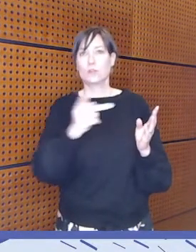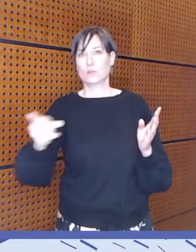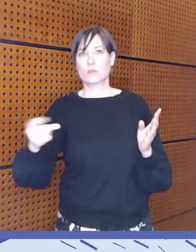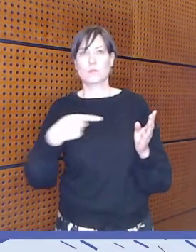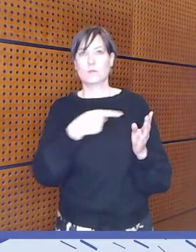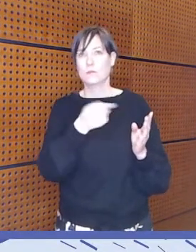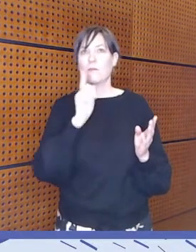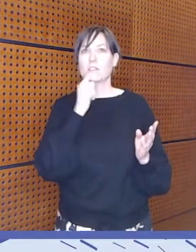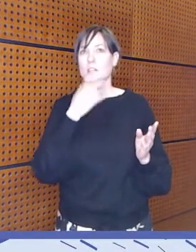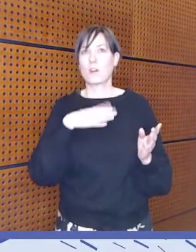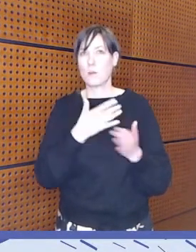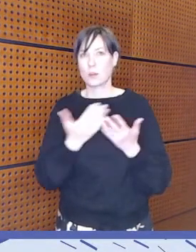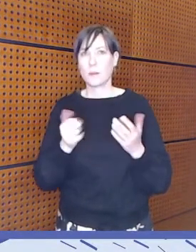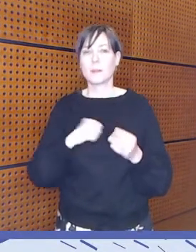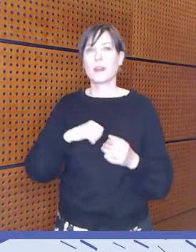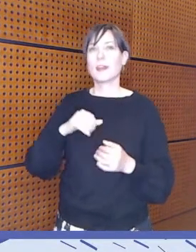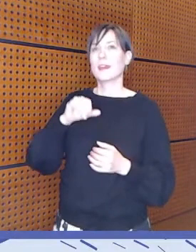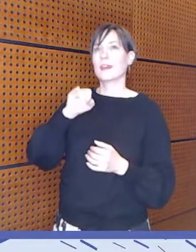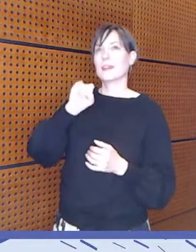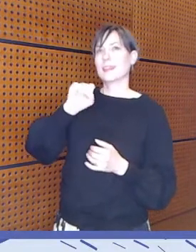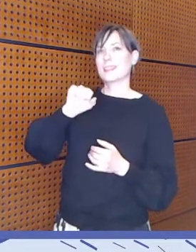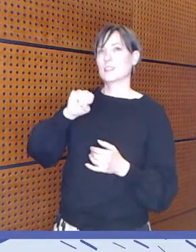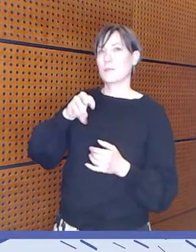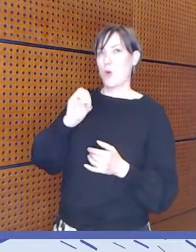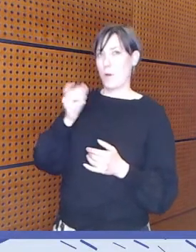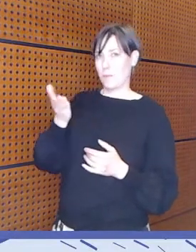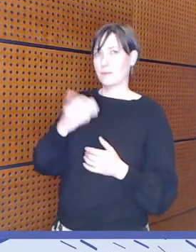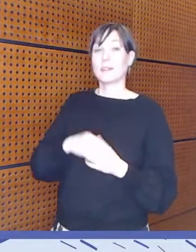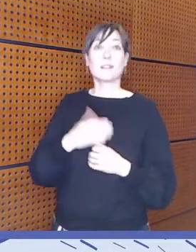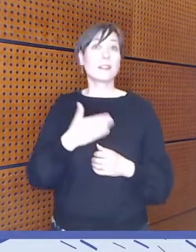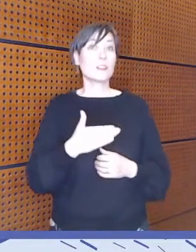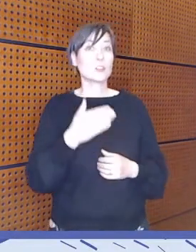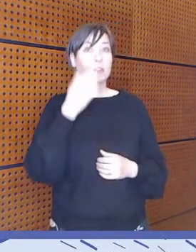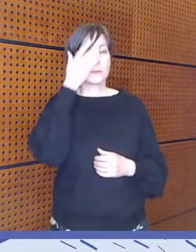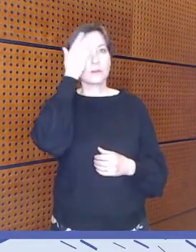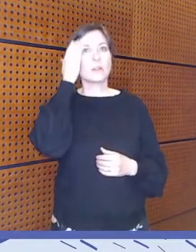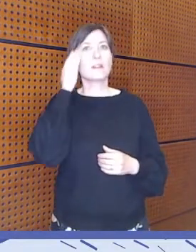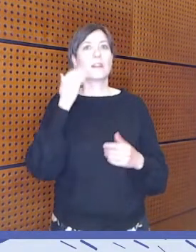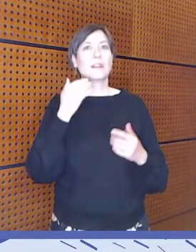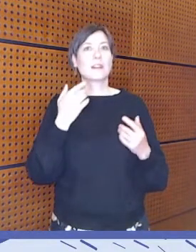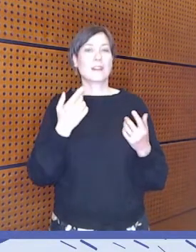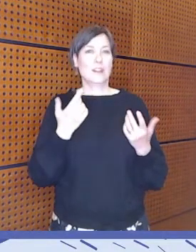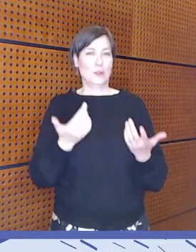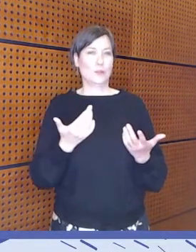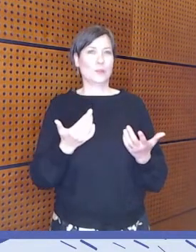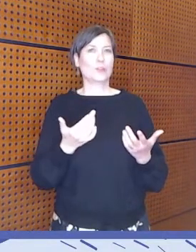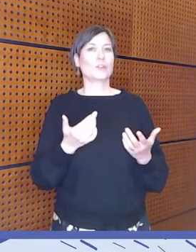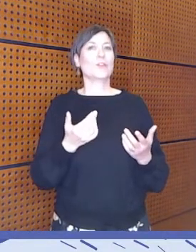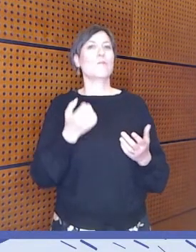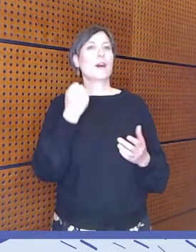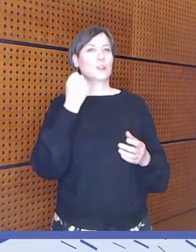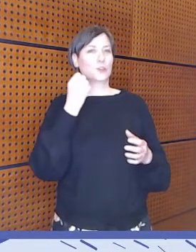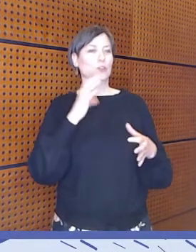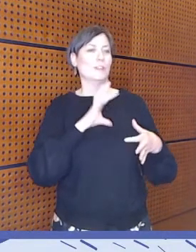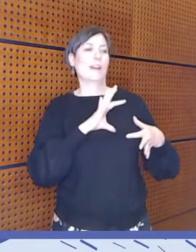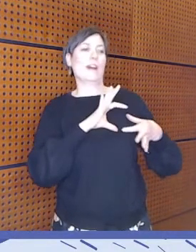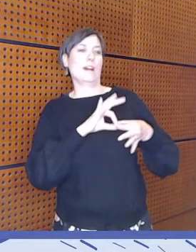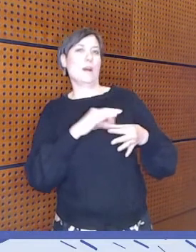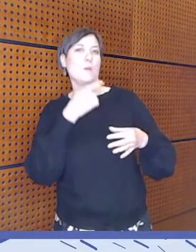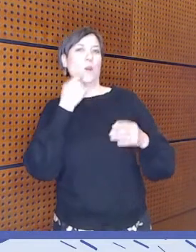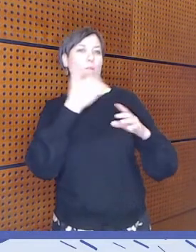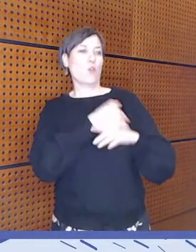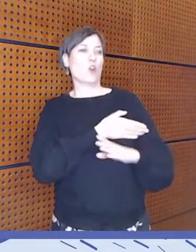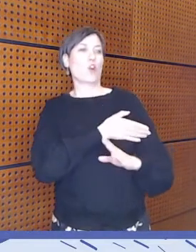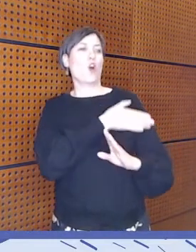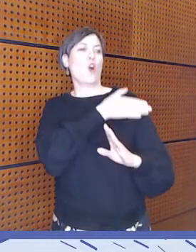Kiesiläinen, ole hyvä. Kiitos. En tilaisuuden jatkaa tästä aikaisempaa puheenvuoroa